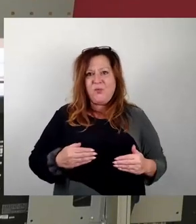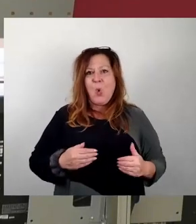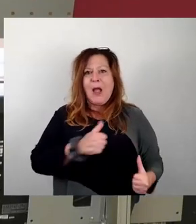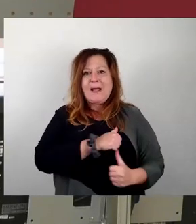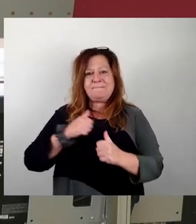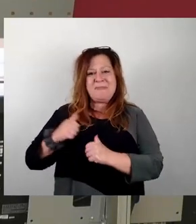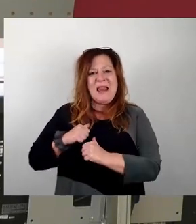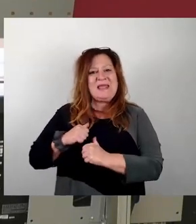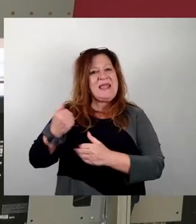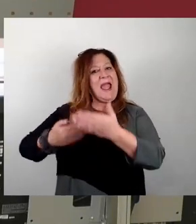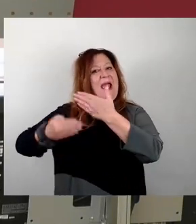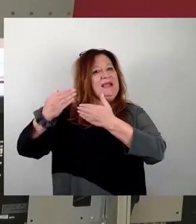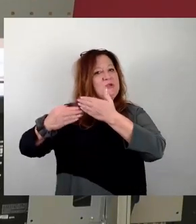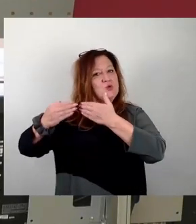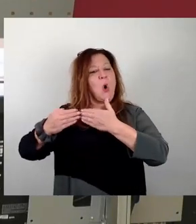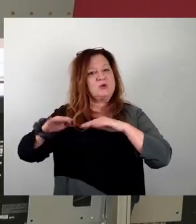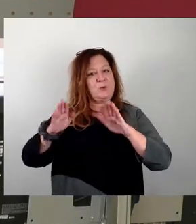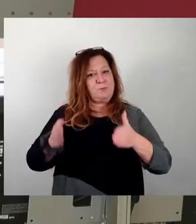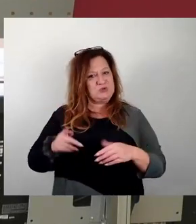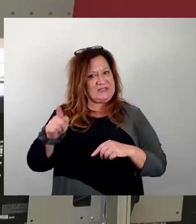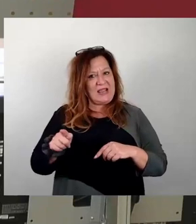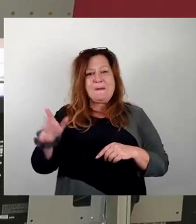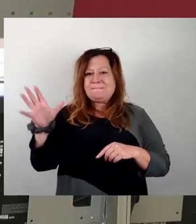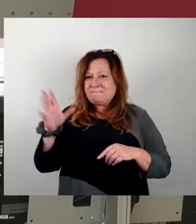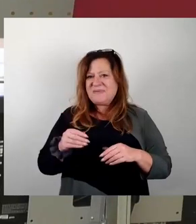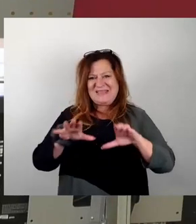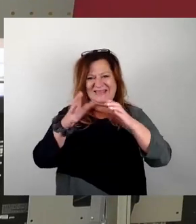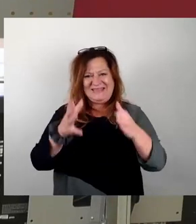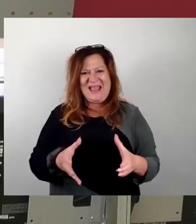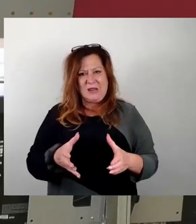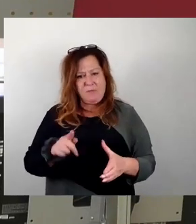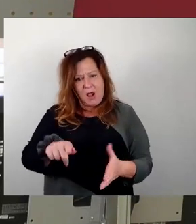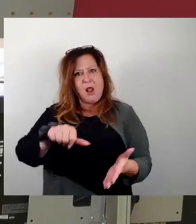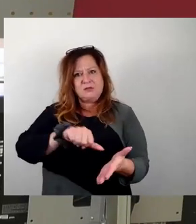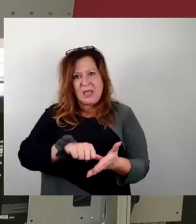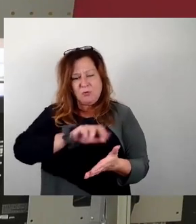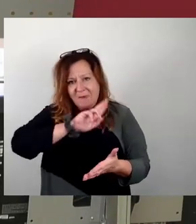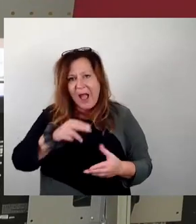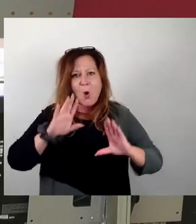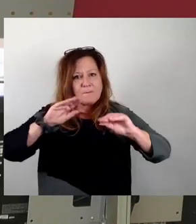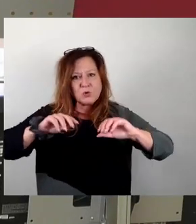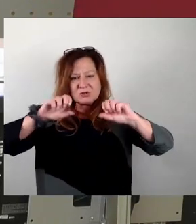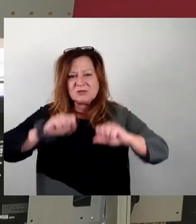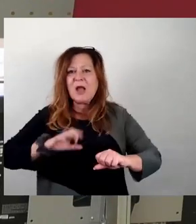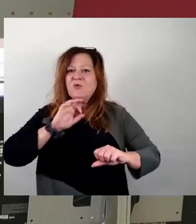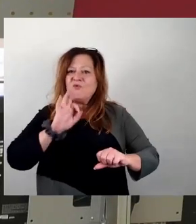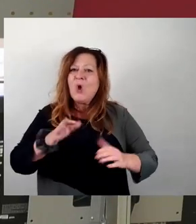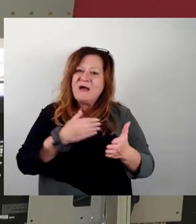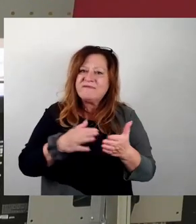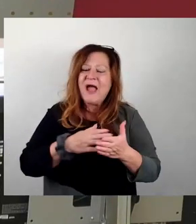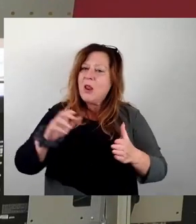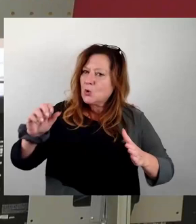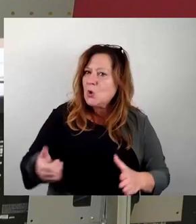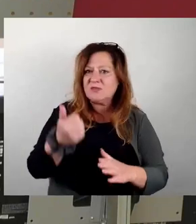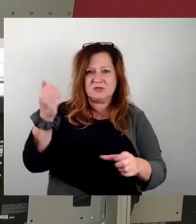mit diesem Denkmal als Zentrum auch zu nutzen für weitere künstlerische Arbeiten, die sich mit